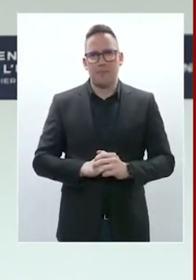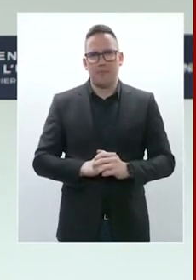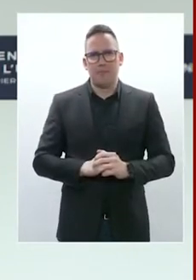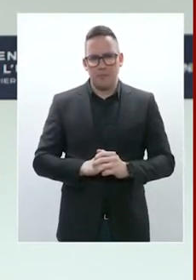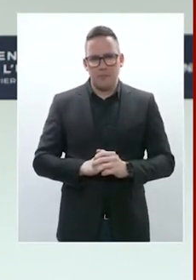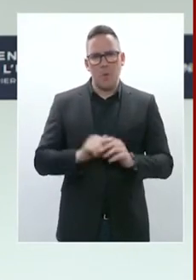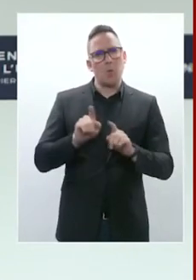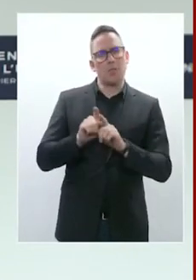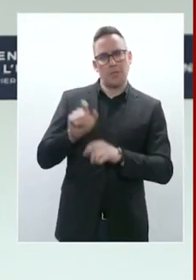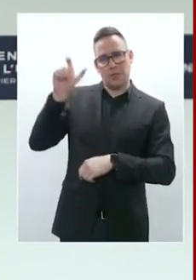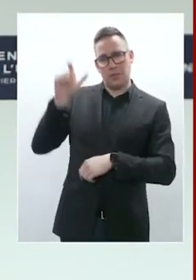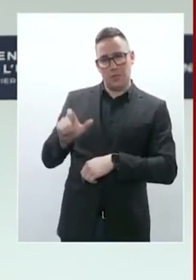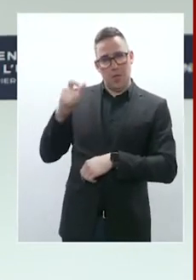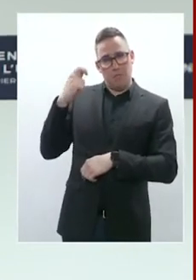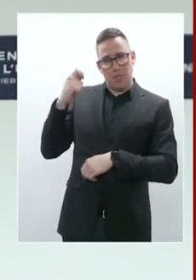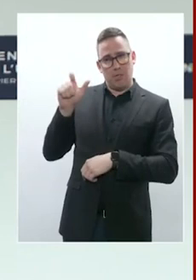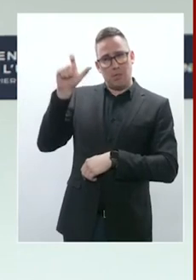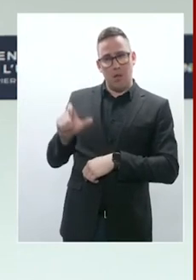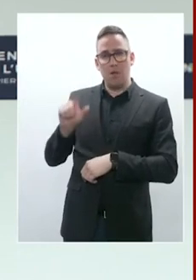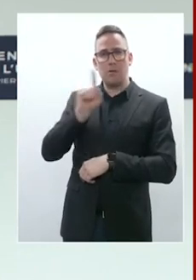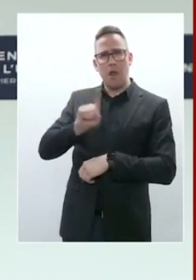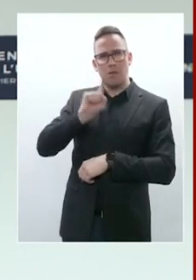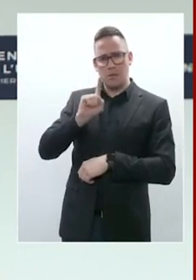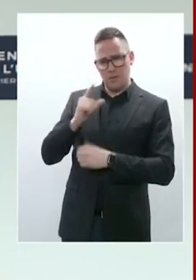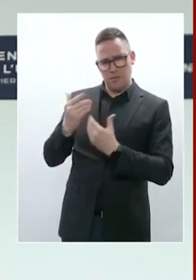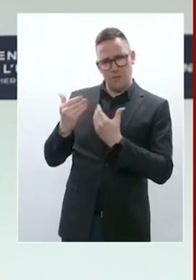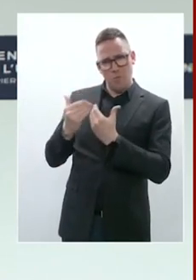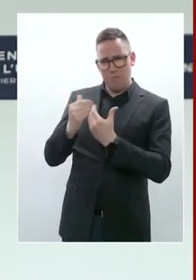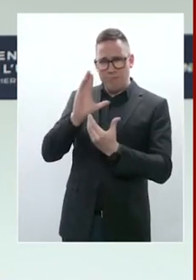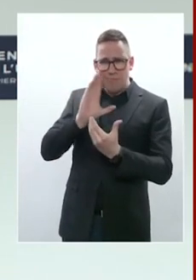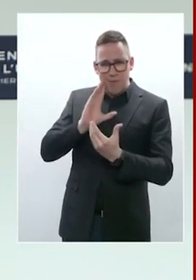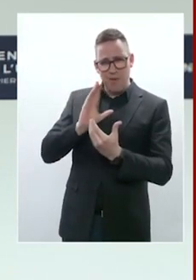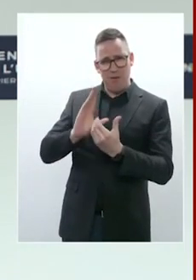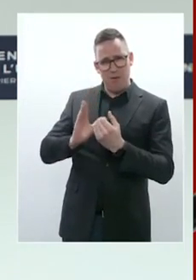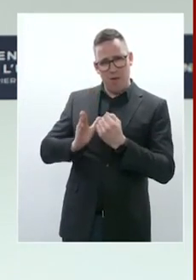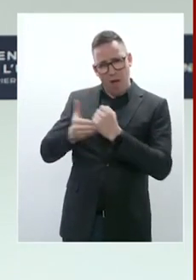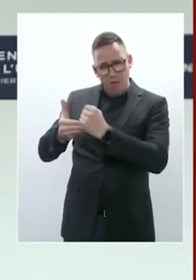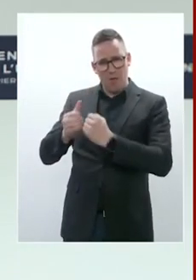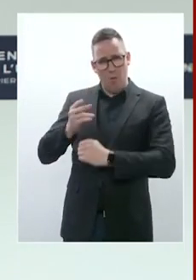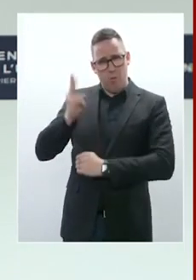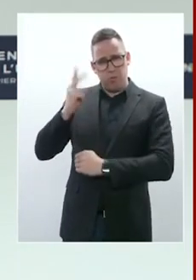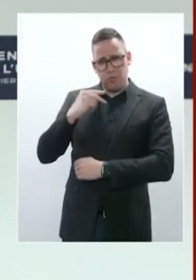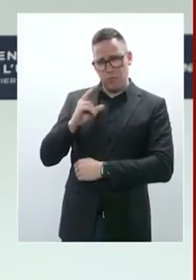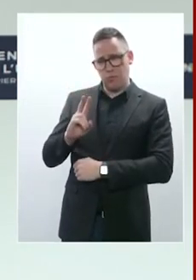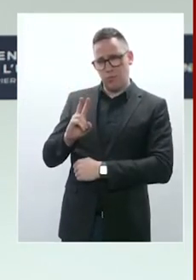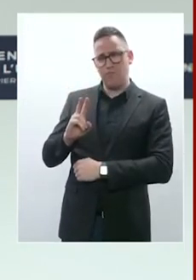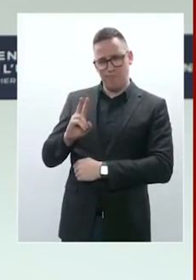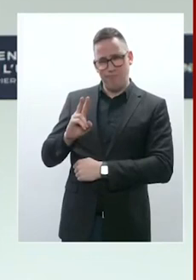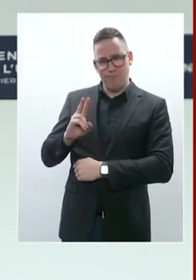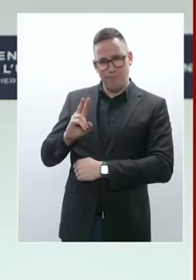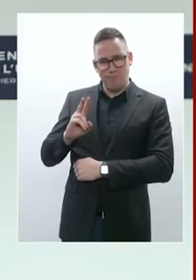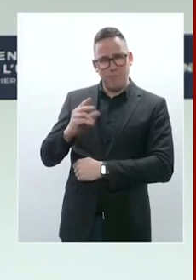au début de notre réunion, d'amplifier notre soutien. Et nous avons la conviction, en effet, que la défaite de la Russie est indispensable